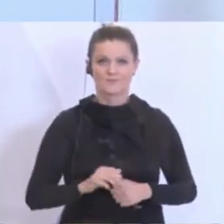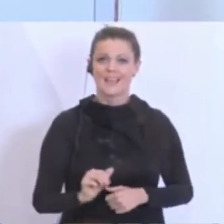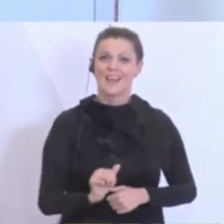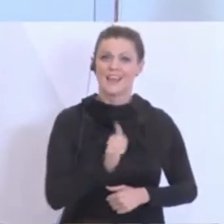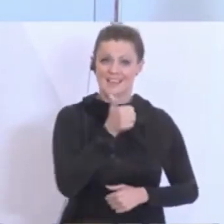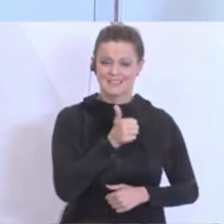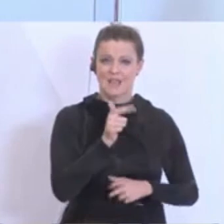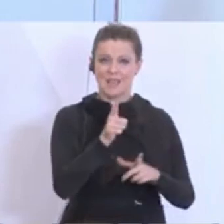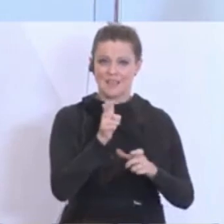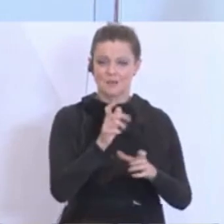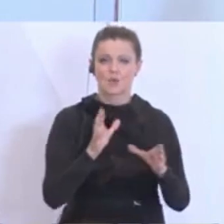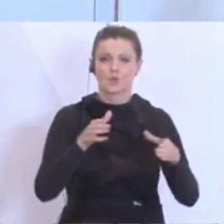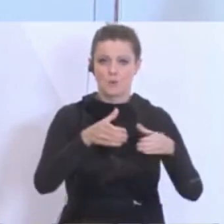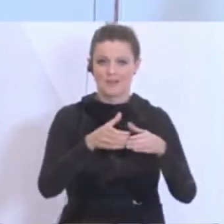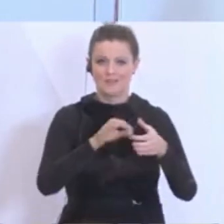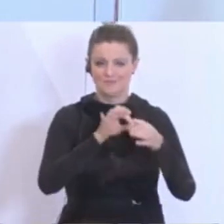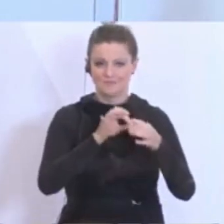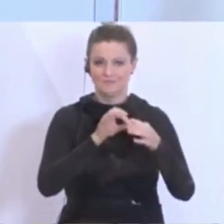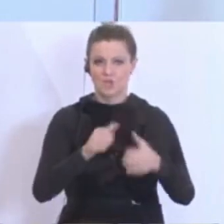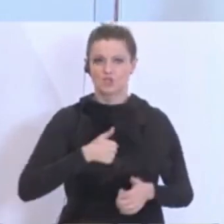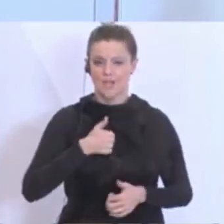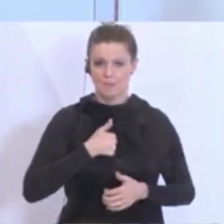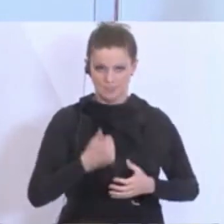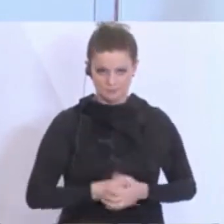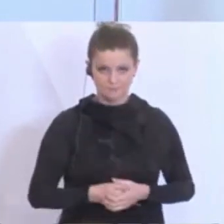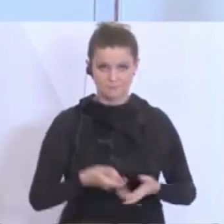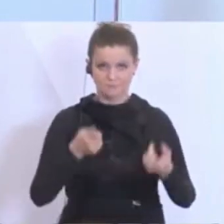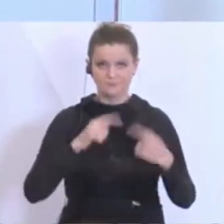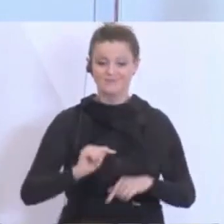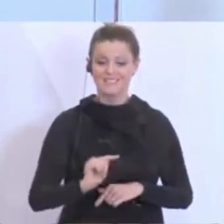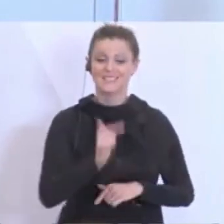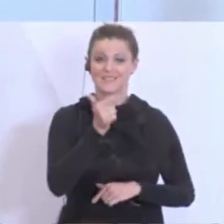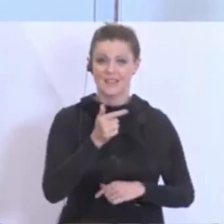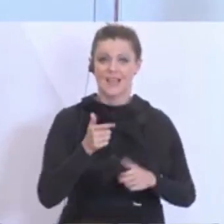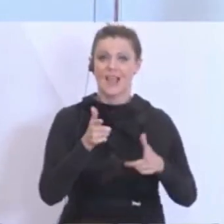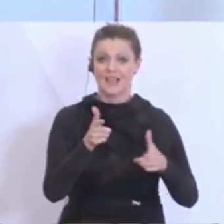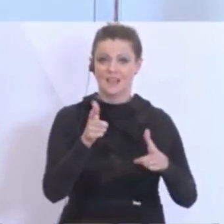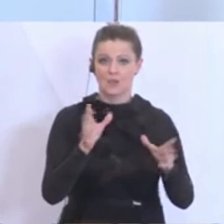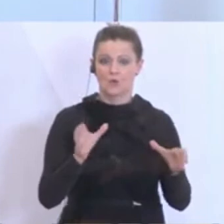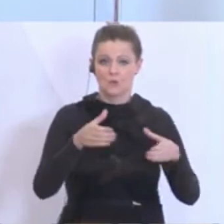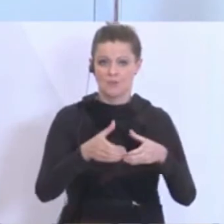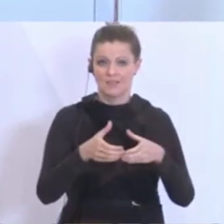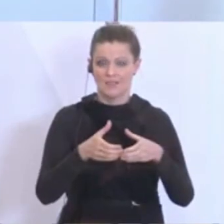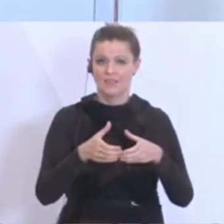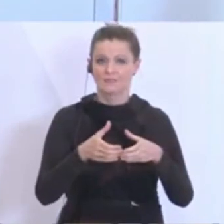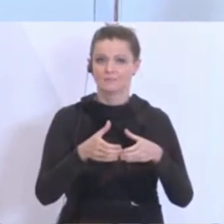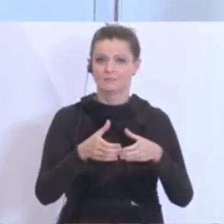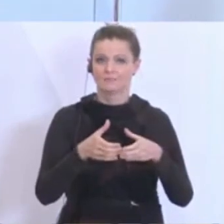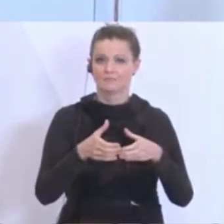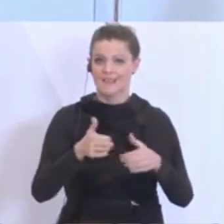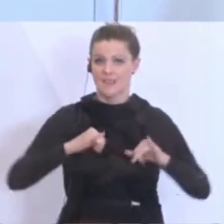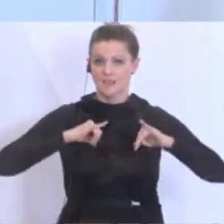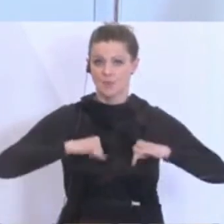erste Jägerkompanie des Jägerbataillons Steiermark, die zweite Jägerkompanie des Jägerbataillons